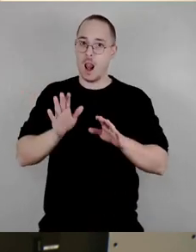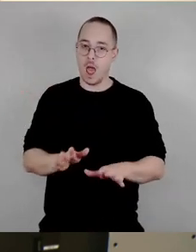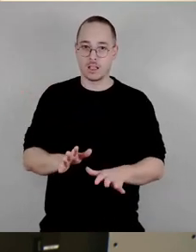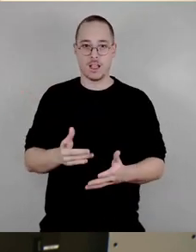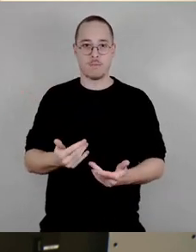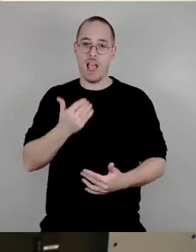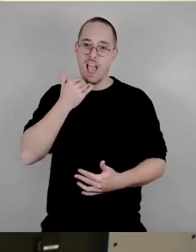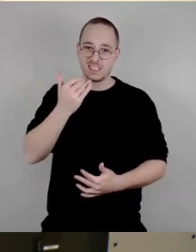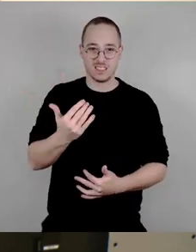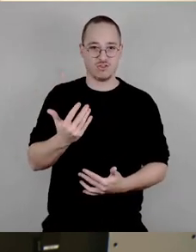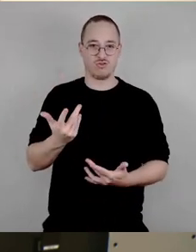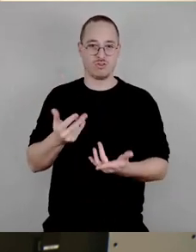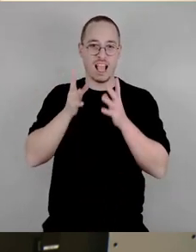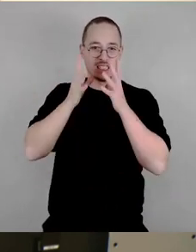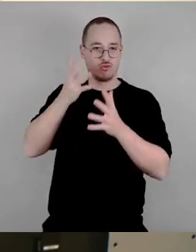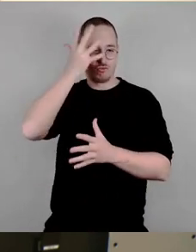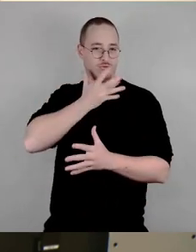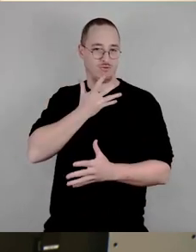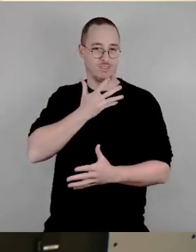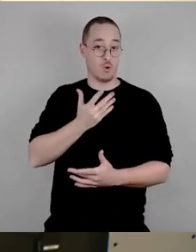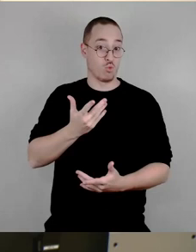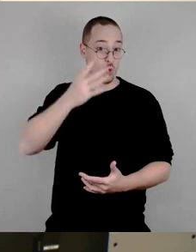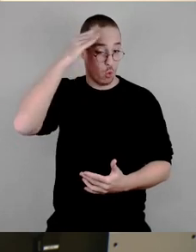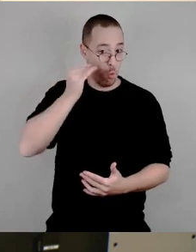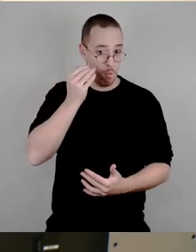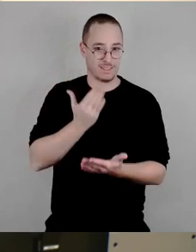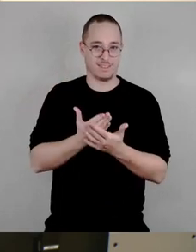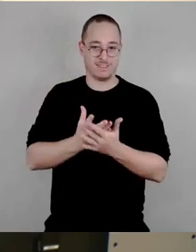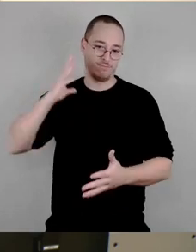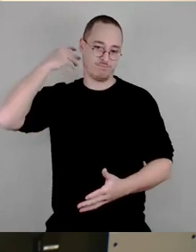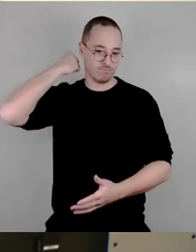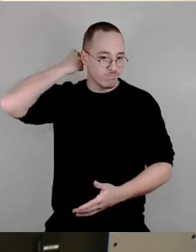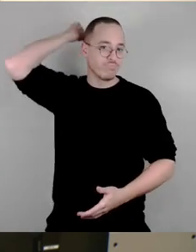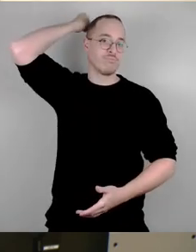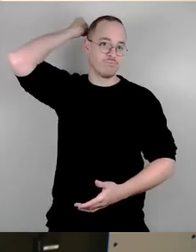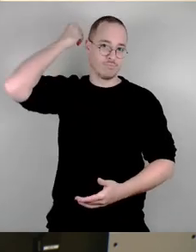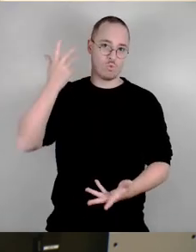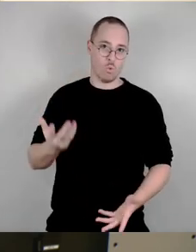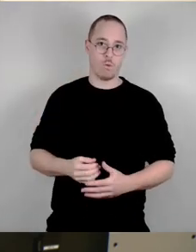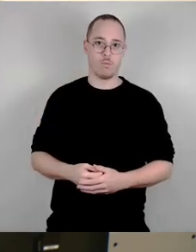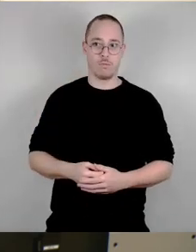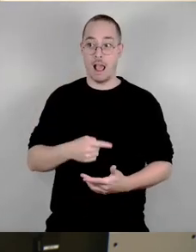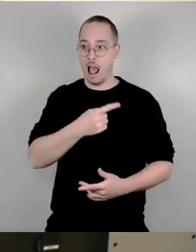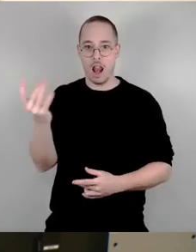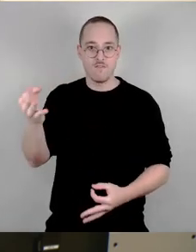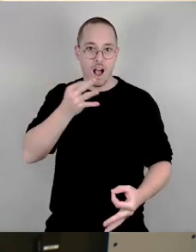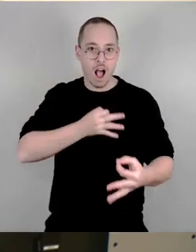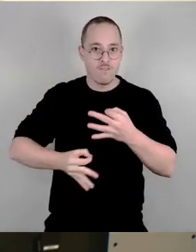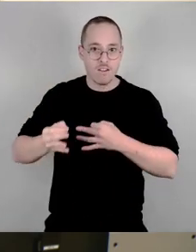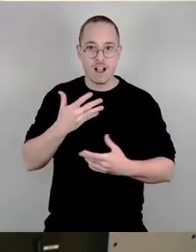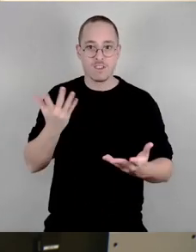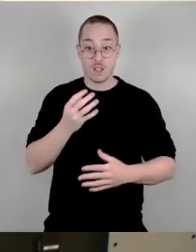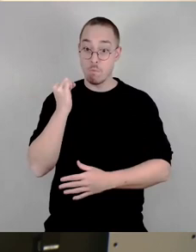bringt sich Marco um Nun fragen alle War es Mord? Nein Es war der